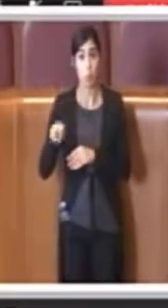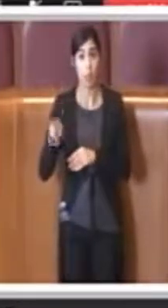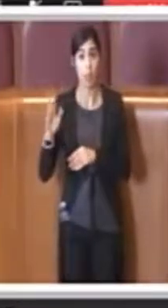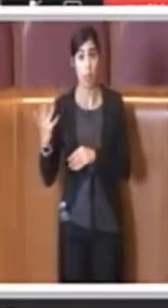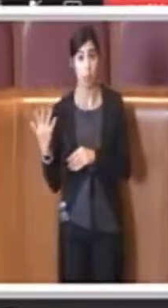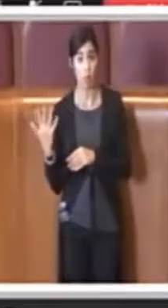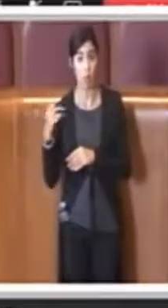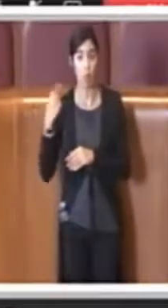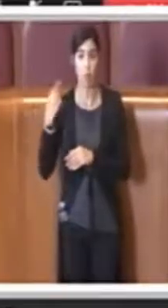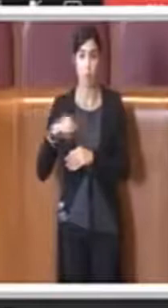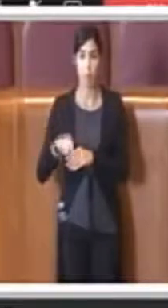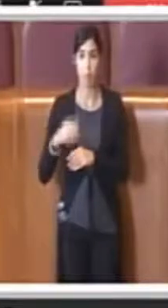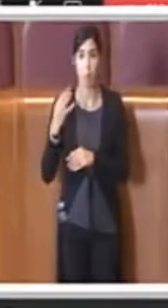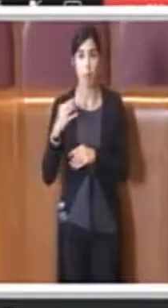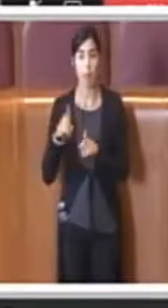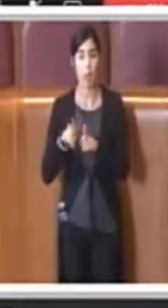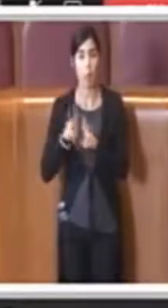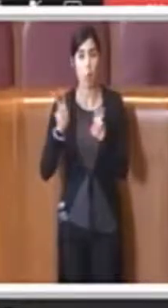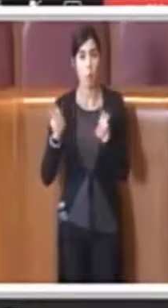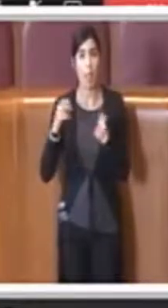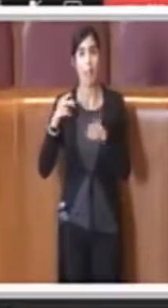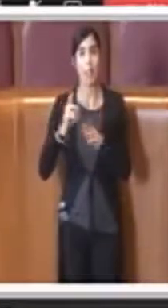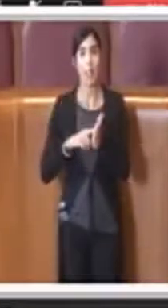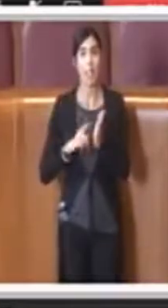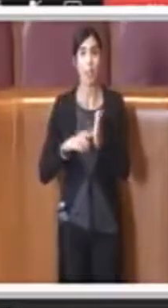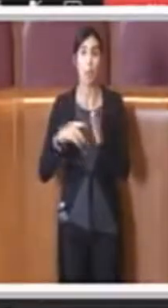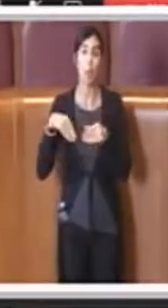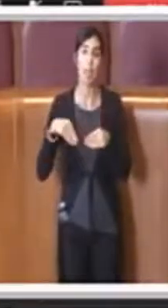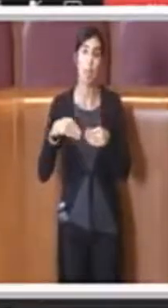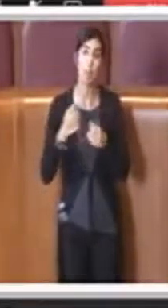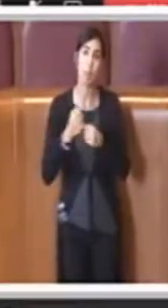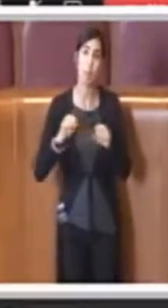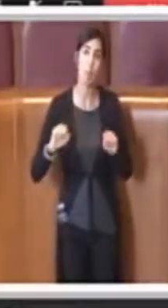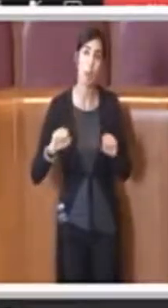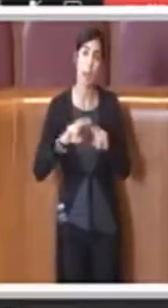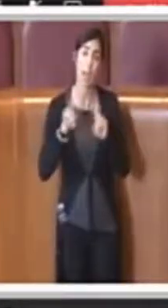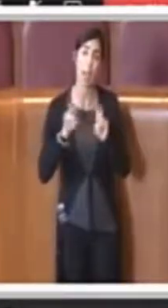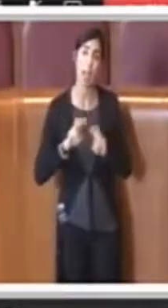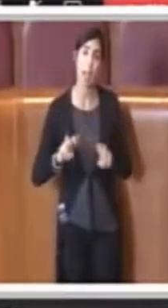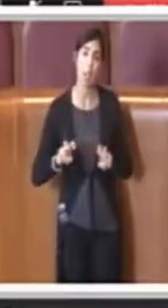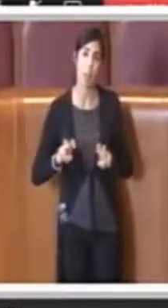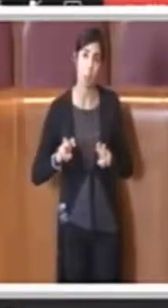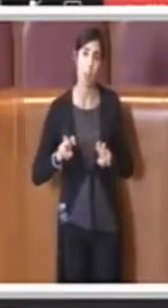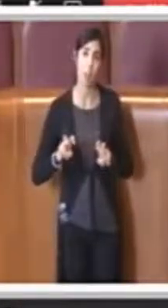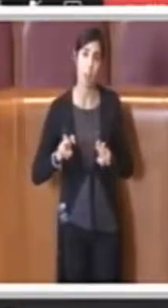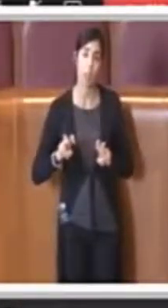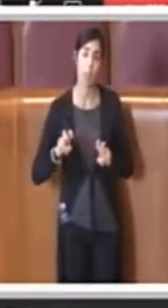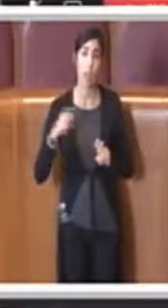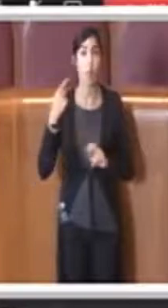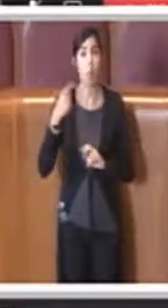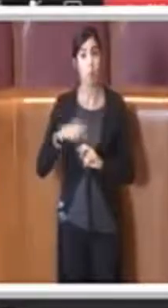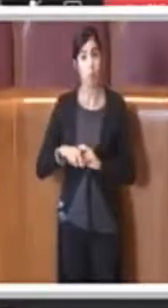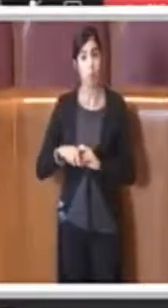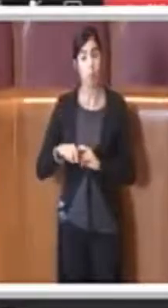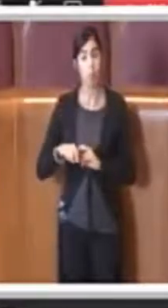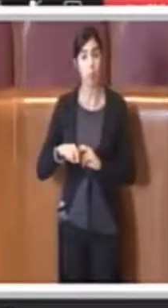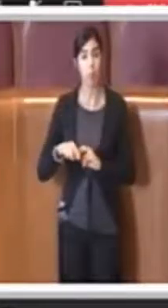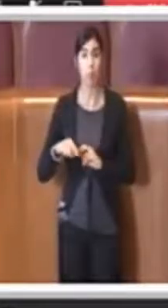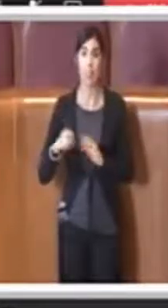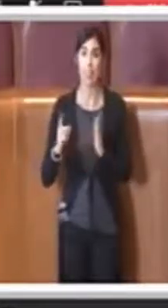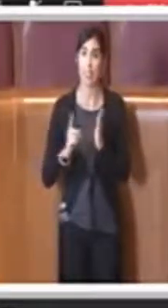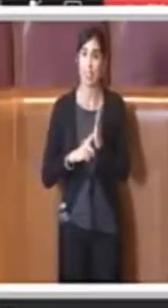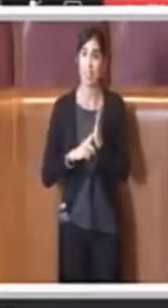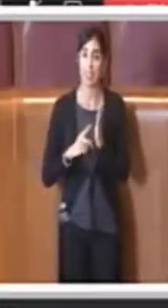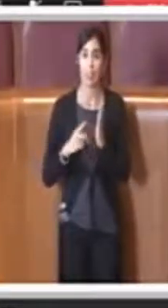che è qualificato come il diritto alla partecipazione democratica elettronica, che ovviamente anche